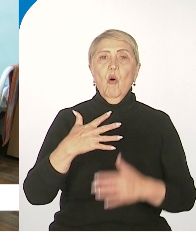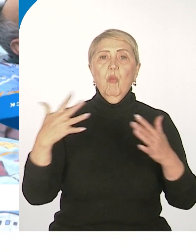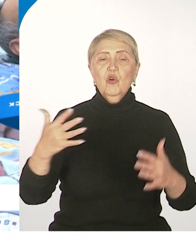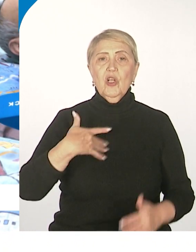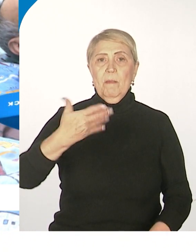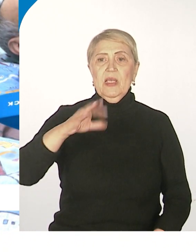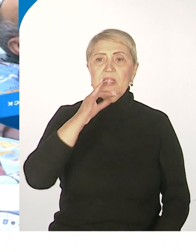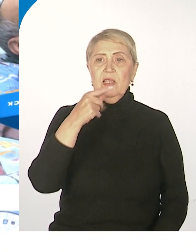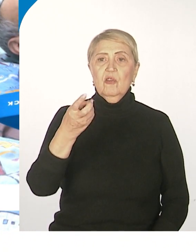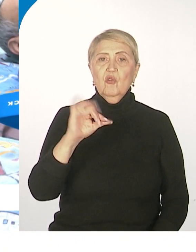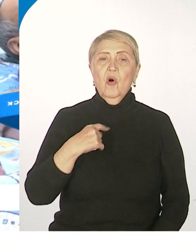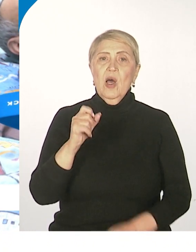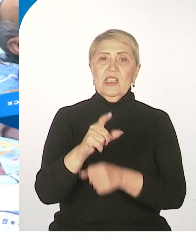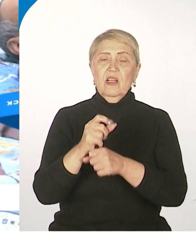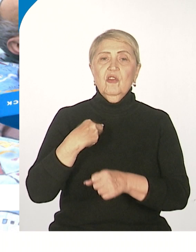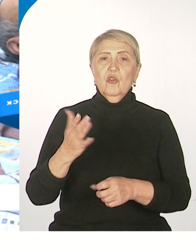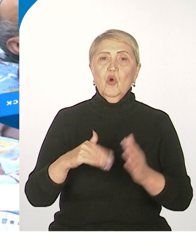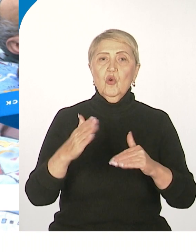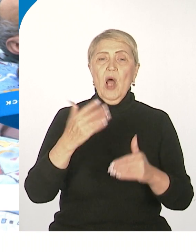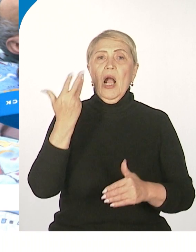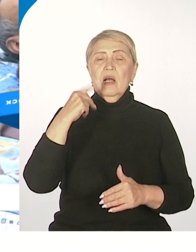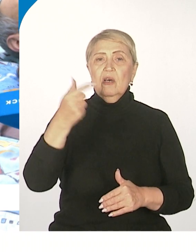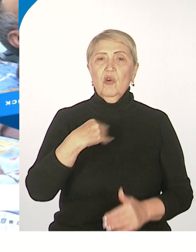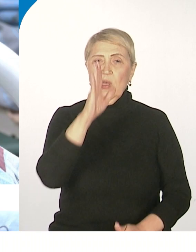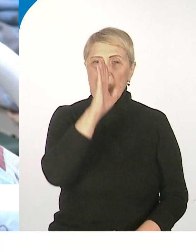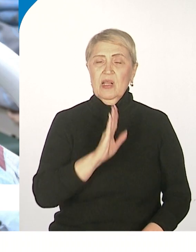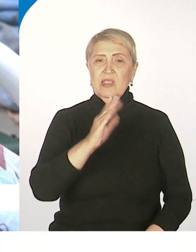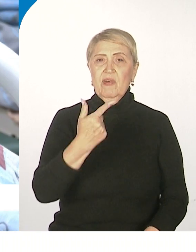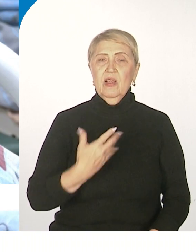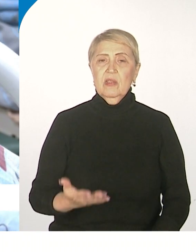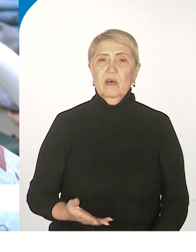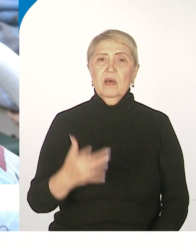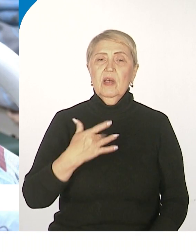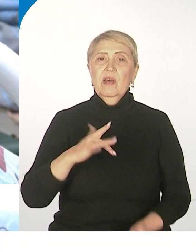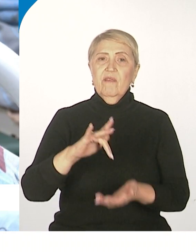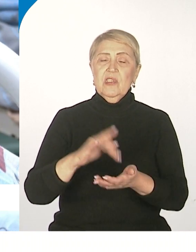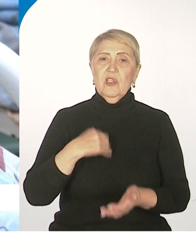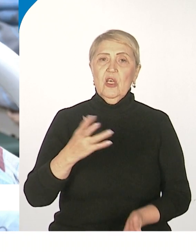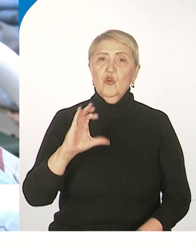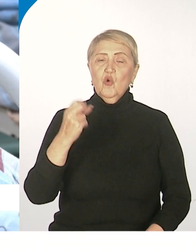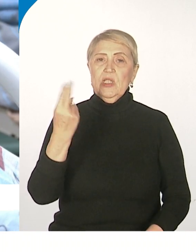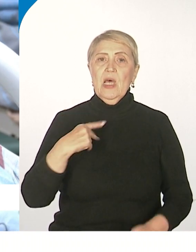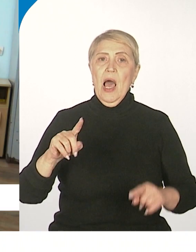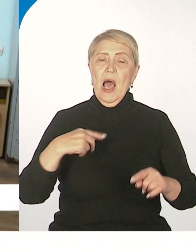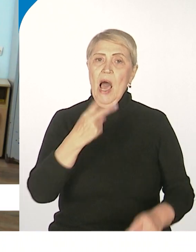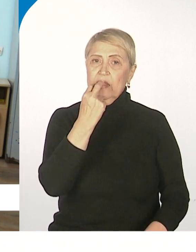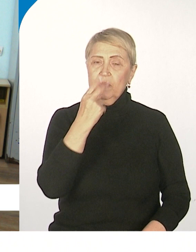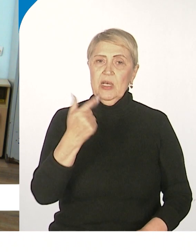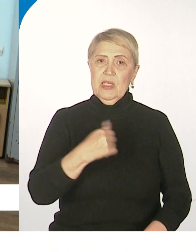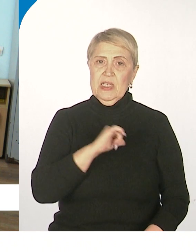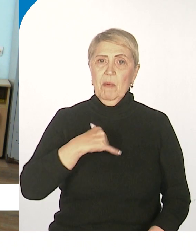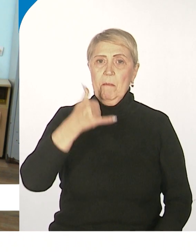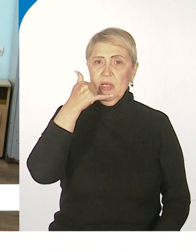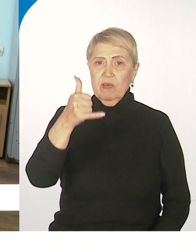сварщиком. Но золотые руки бесполезны, когда тебя парализовало после инсульта. В центр соцадаптации Андрей позвонил сам. Понял, что в